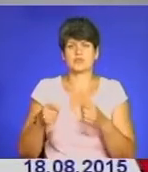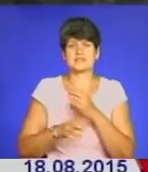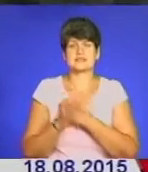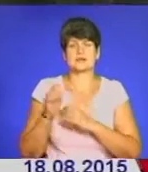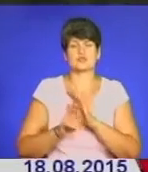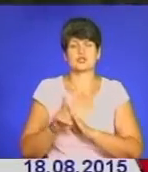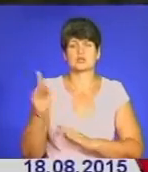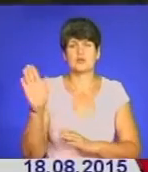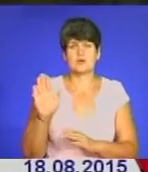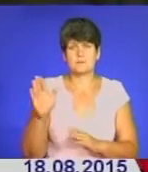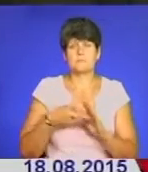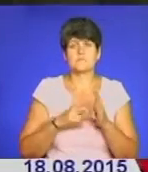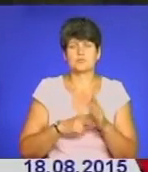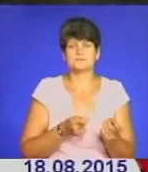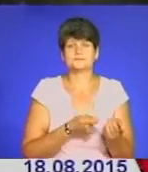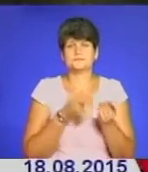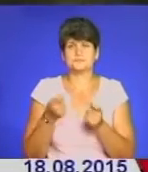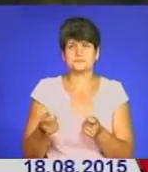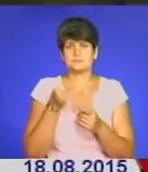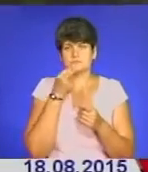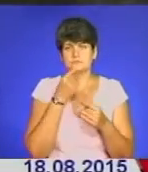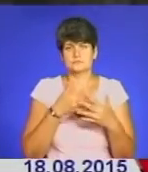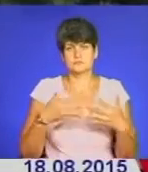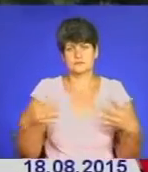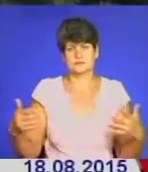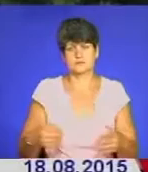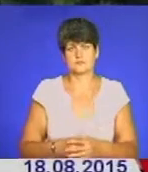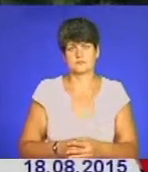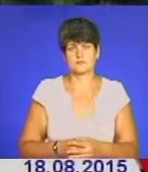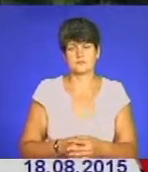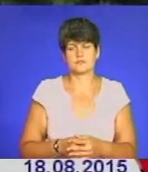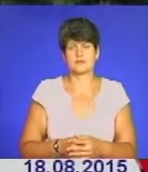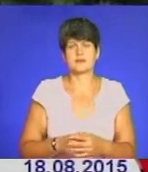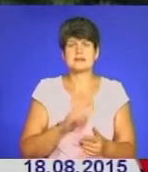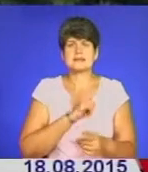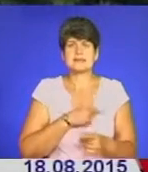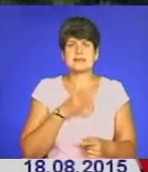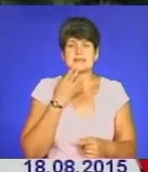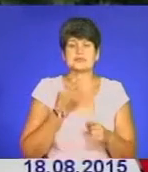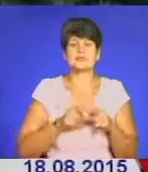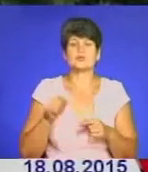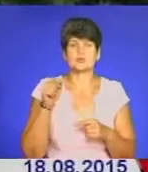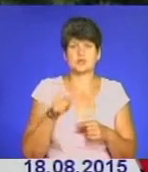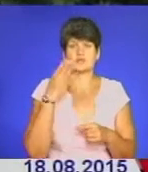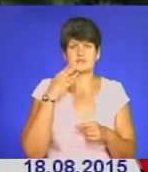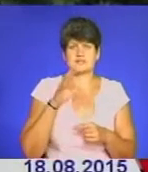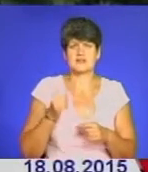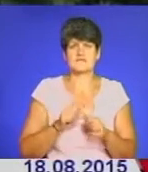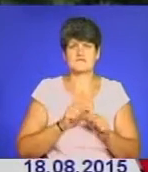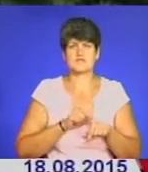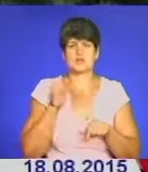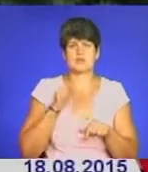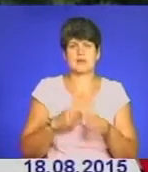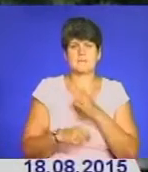вересня. Планують доставити і продукти харчування. Сильна нація – це тоді, коли всі відчувають плече один одного